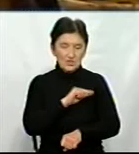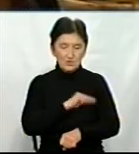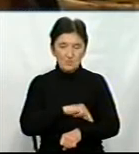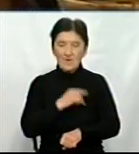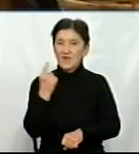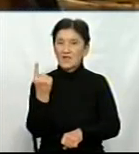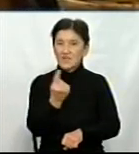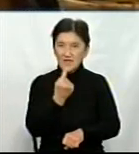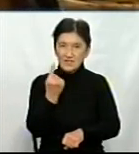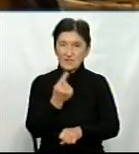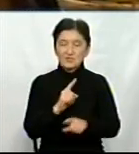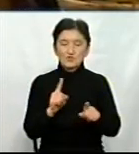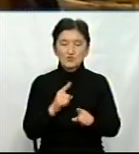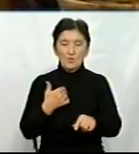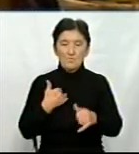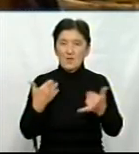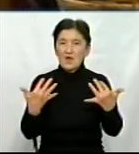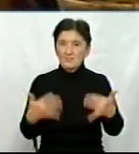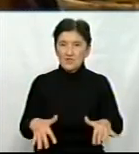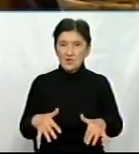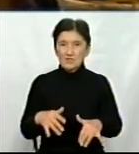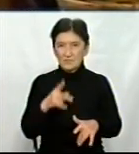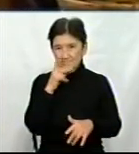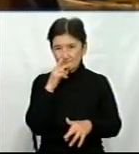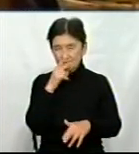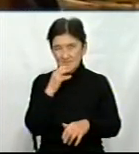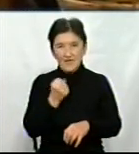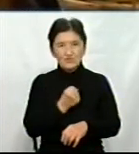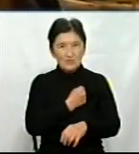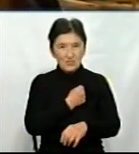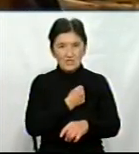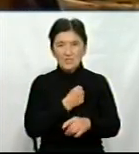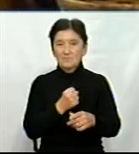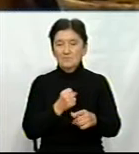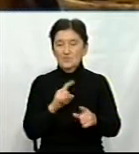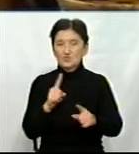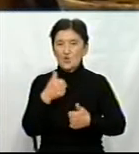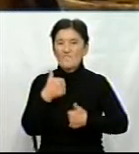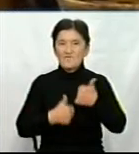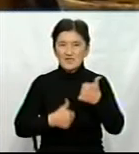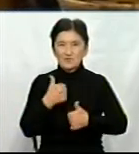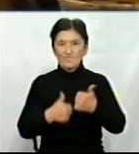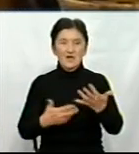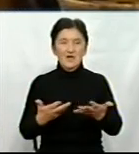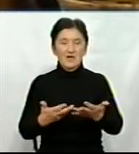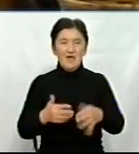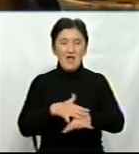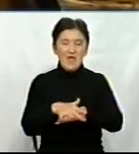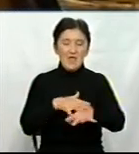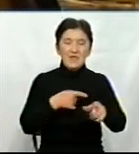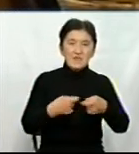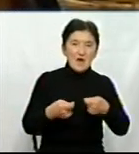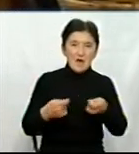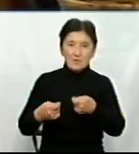Єдине, що ми втратили і за чим шкодуємо, у зв'язку з пандемією, це фестивалі, маркети, ярмарки.